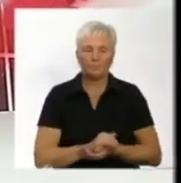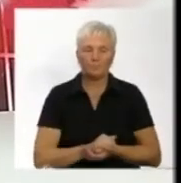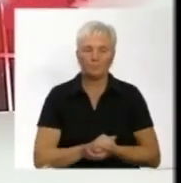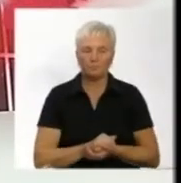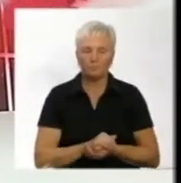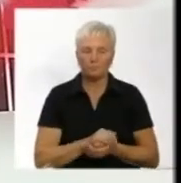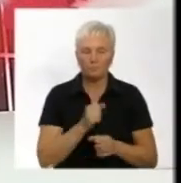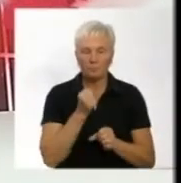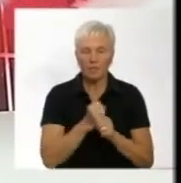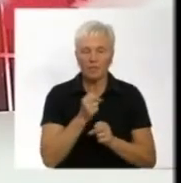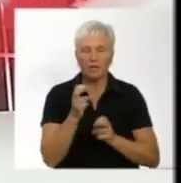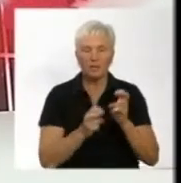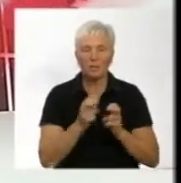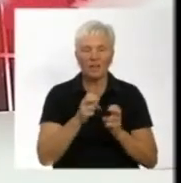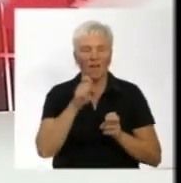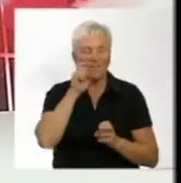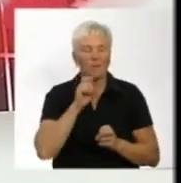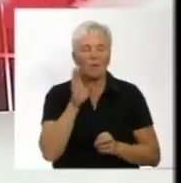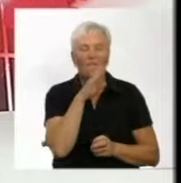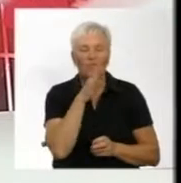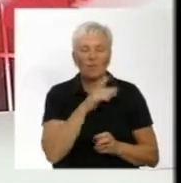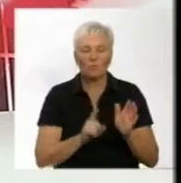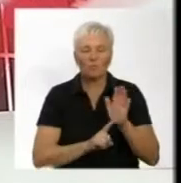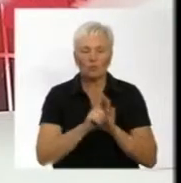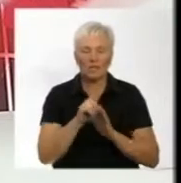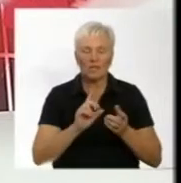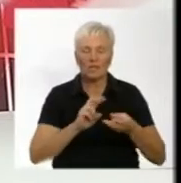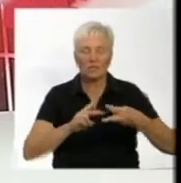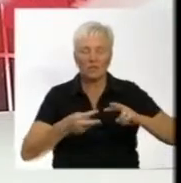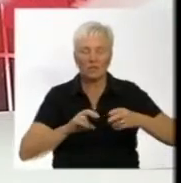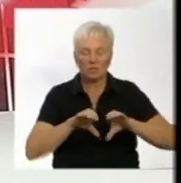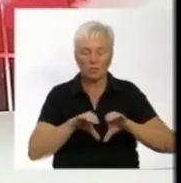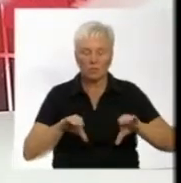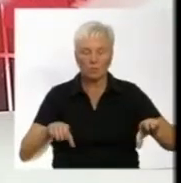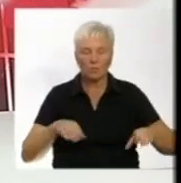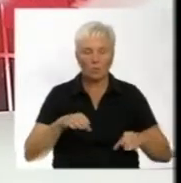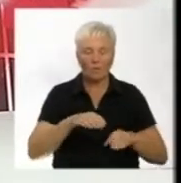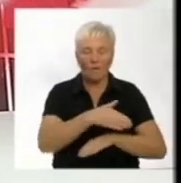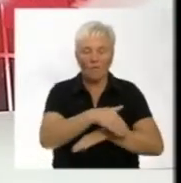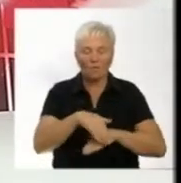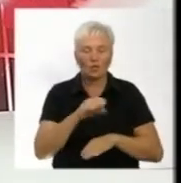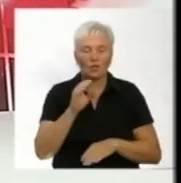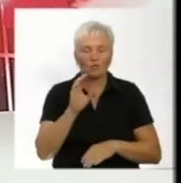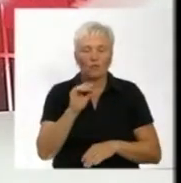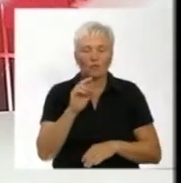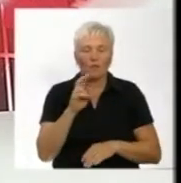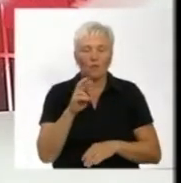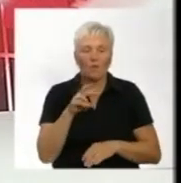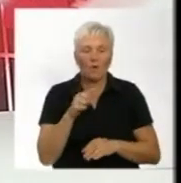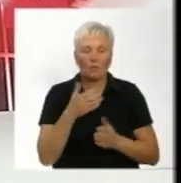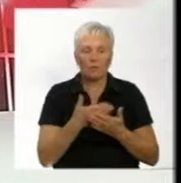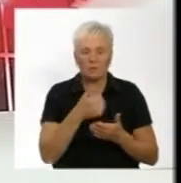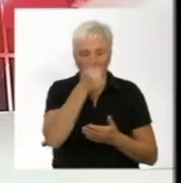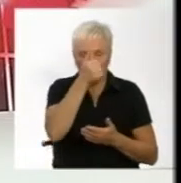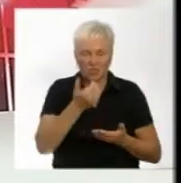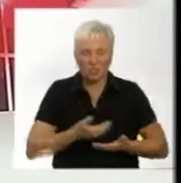Працівники підприємства «Вінниця облводоканал» почали замінювати труби по вулиці Чорновола. Понад місяць жителі